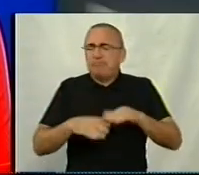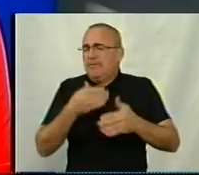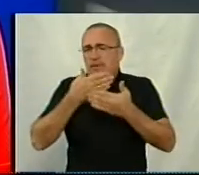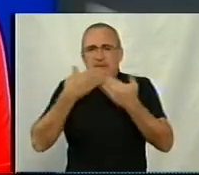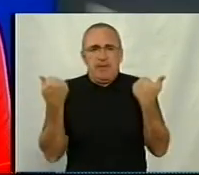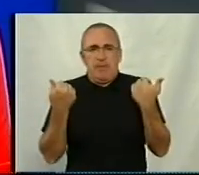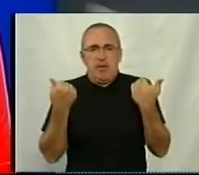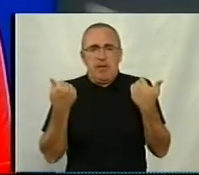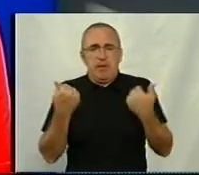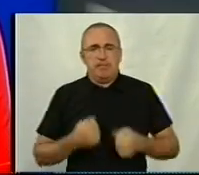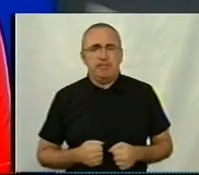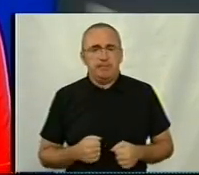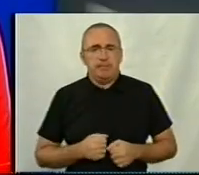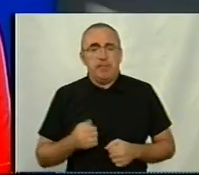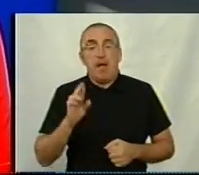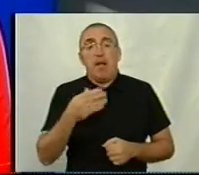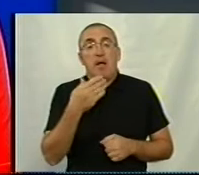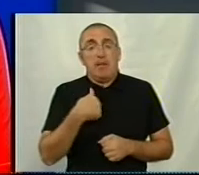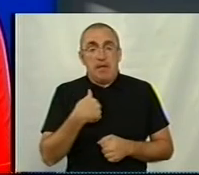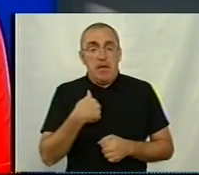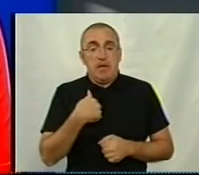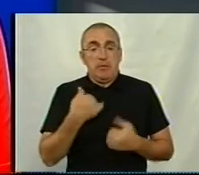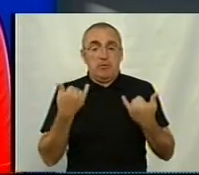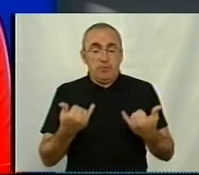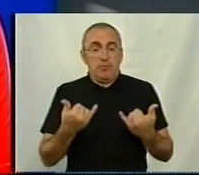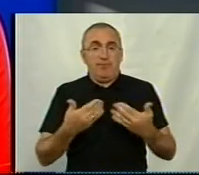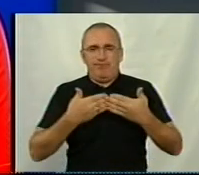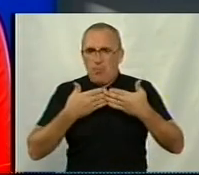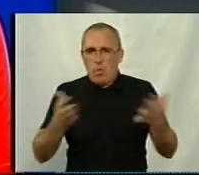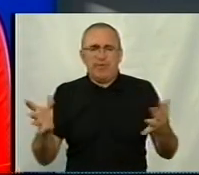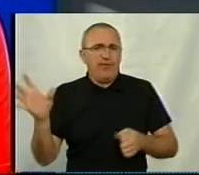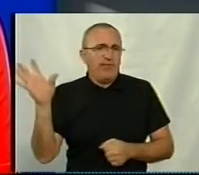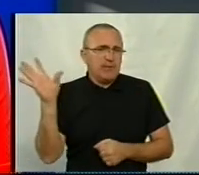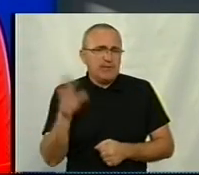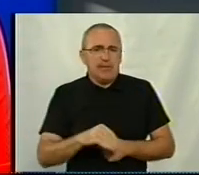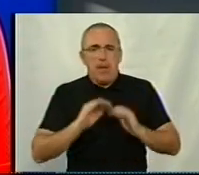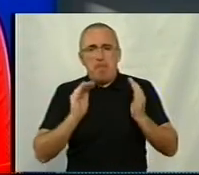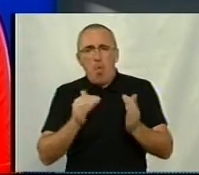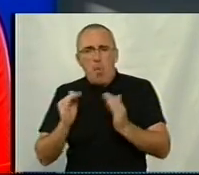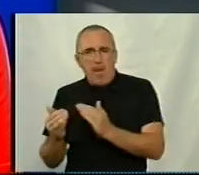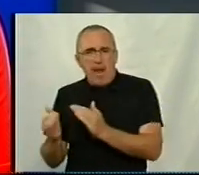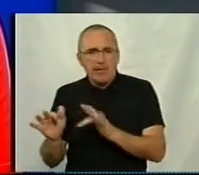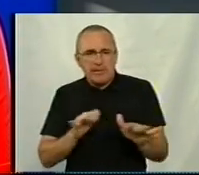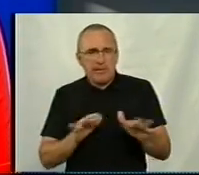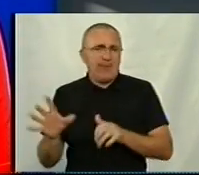як я вам Хелогеніші не спеціалізації. вам я зараз розкрила всі, скажімо, моменти, всі